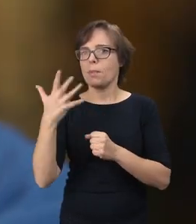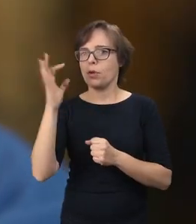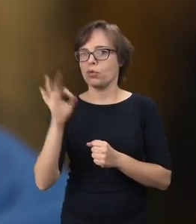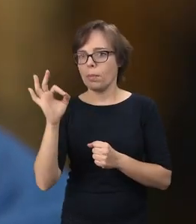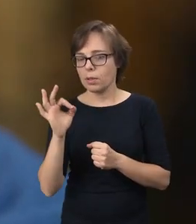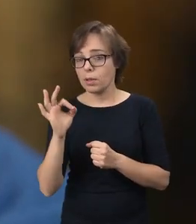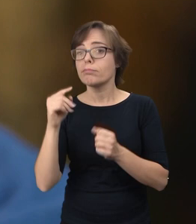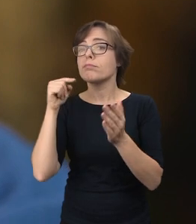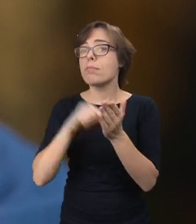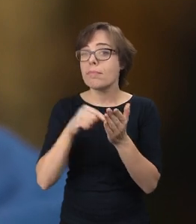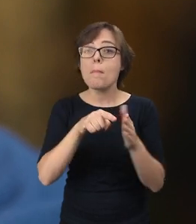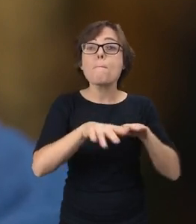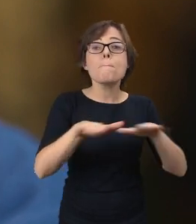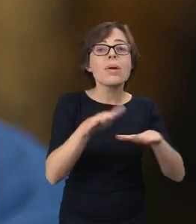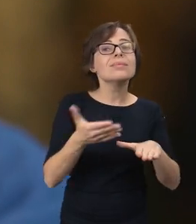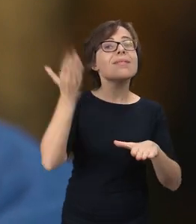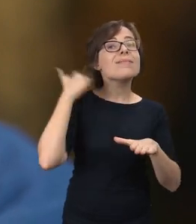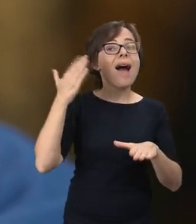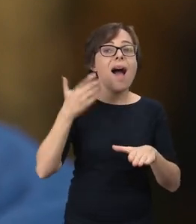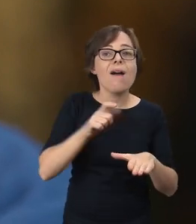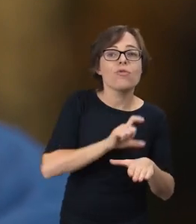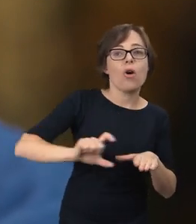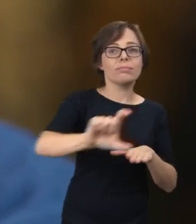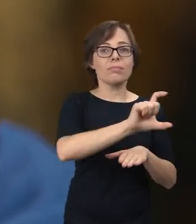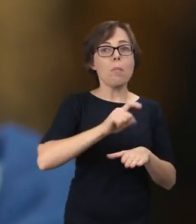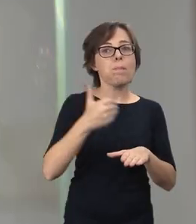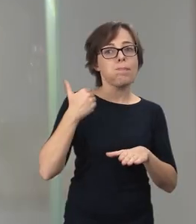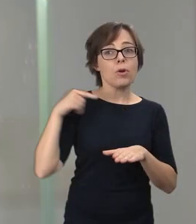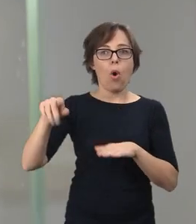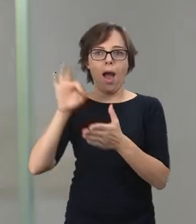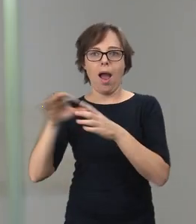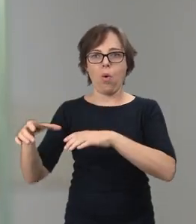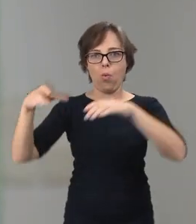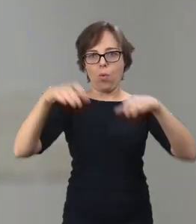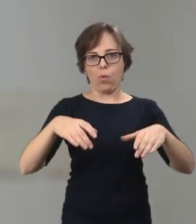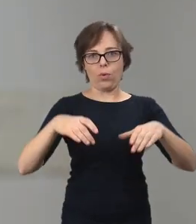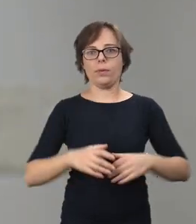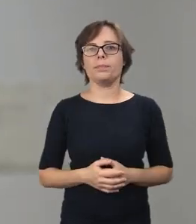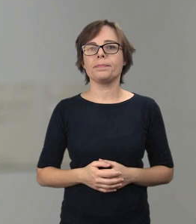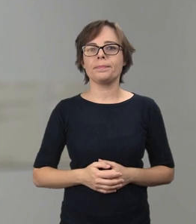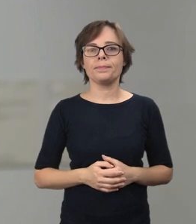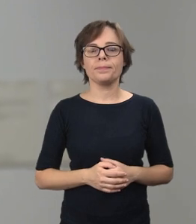najechał w ten sposób na miejsce, gdzie znajdował się wcześniej żelazny dwór.